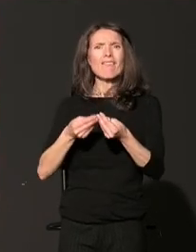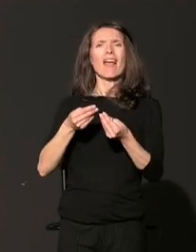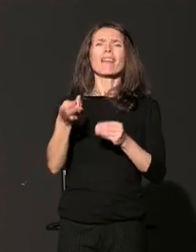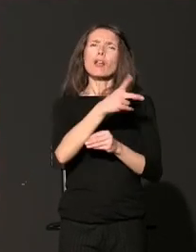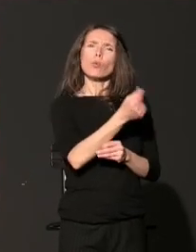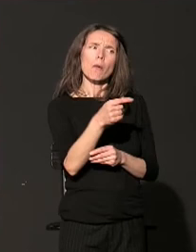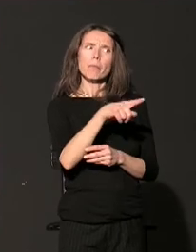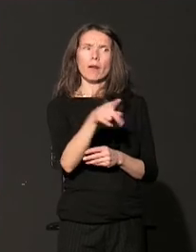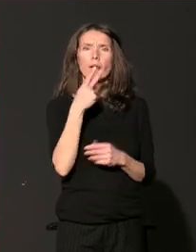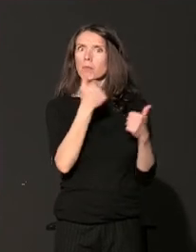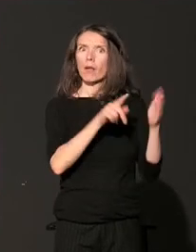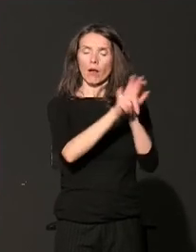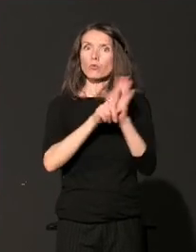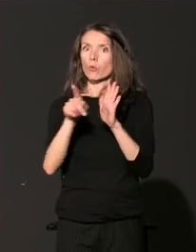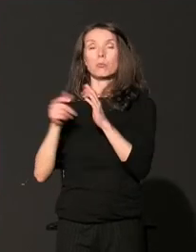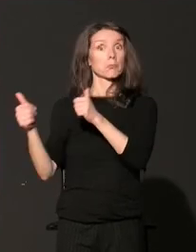Take care.